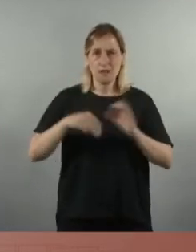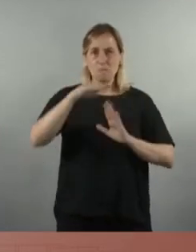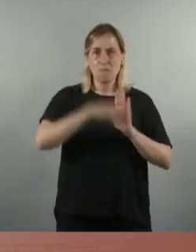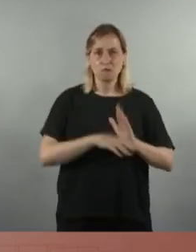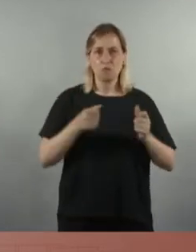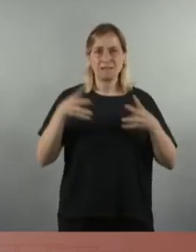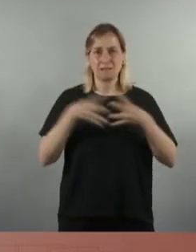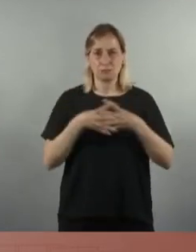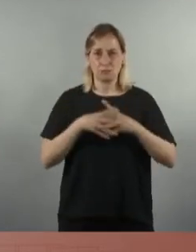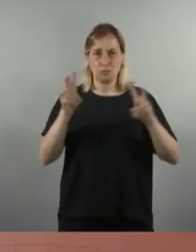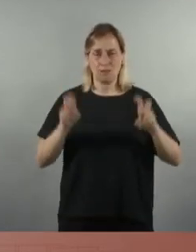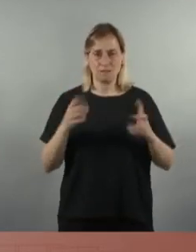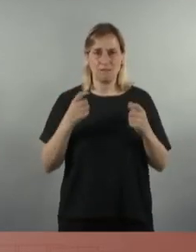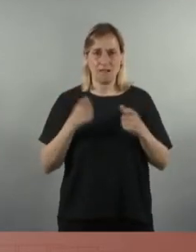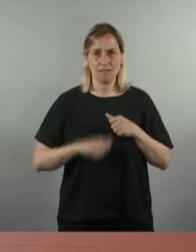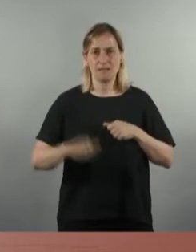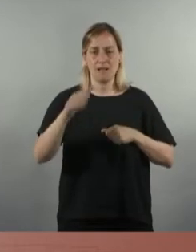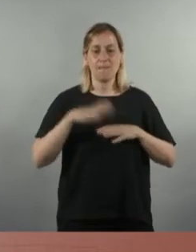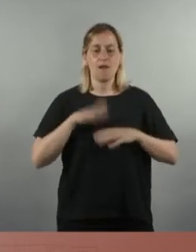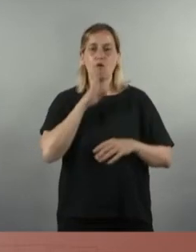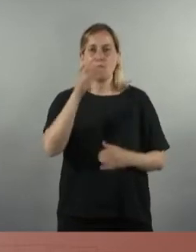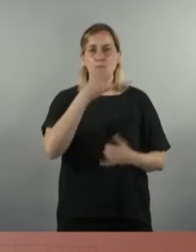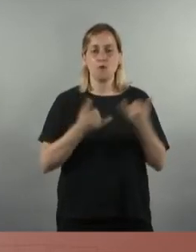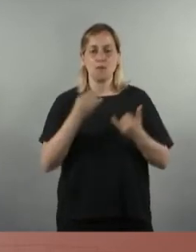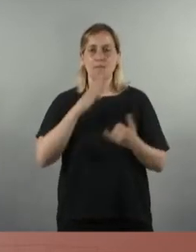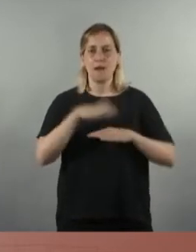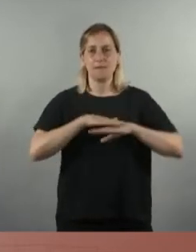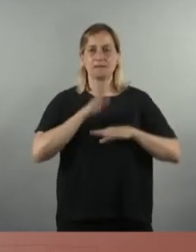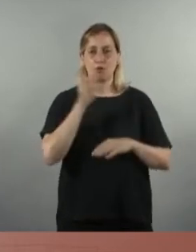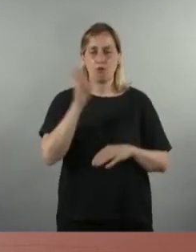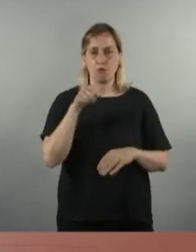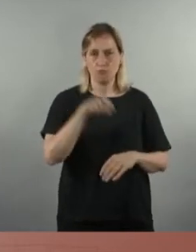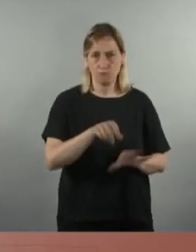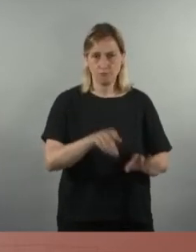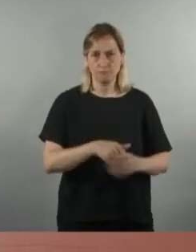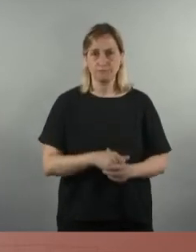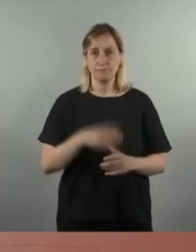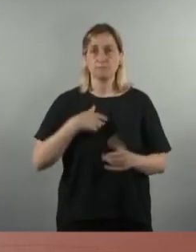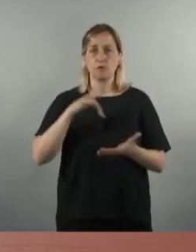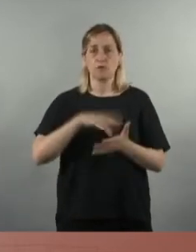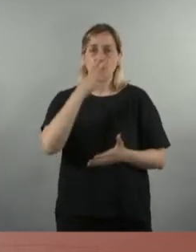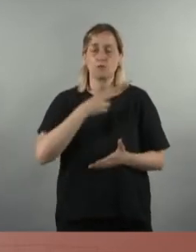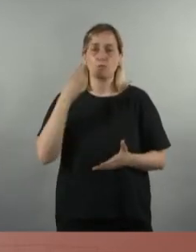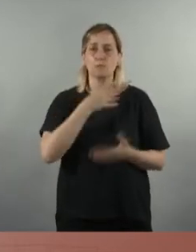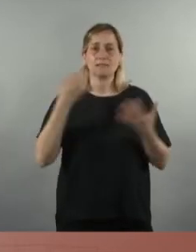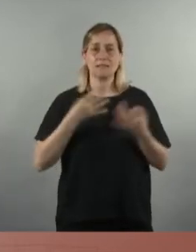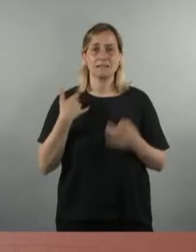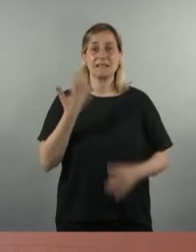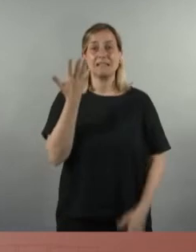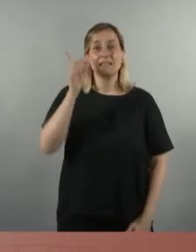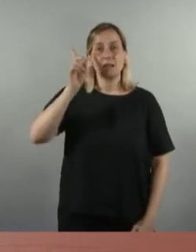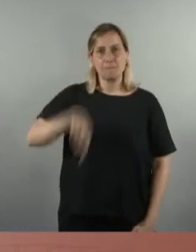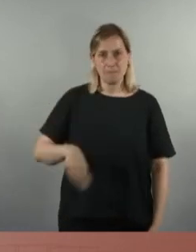estructurals que vagin a les arrels del problema. En especial, ja hi un compromís per fer això, que és 5.000